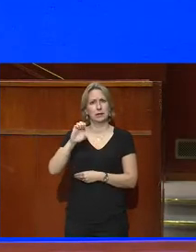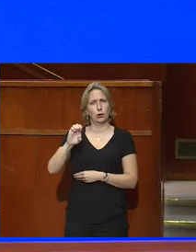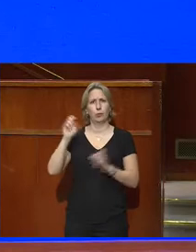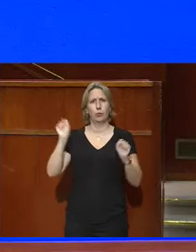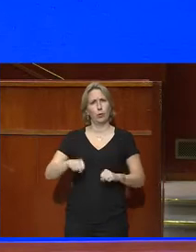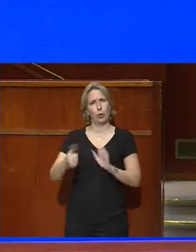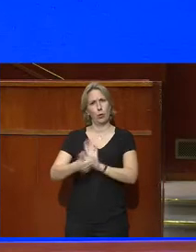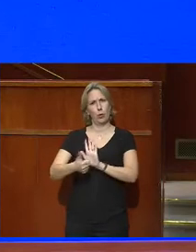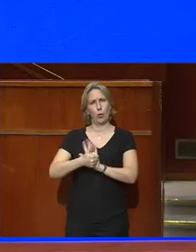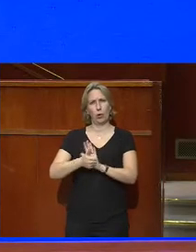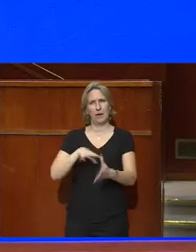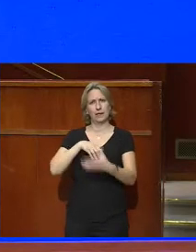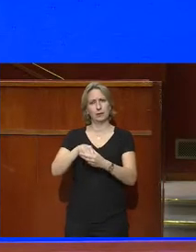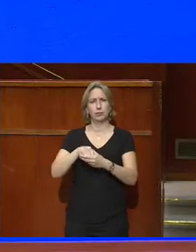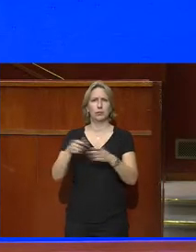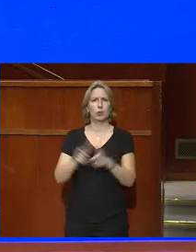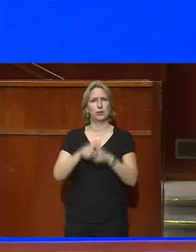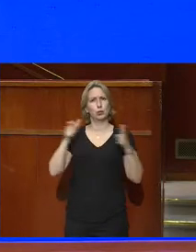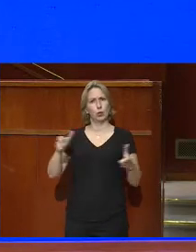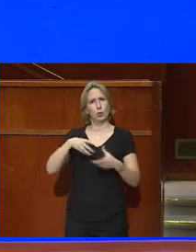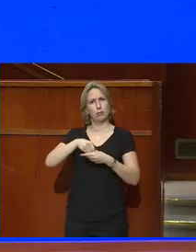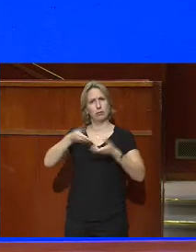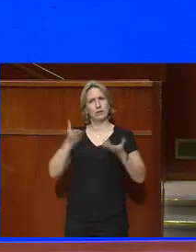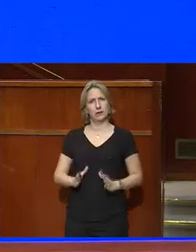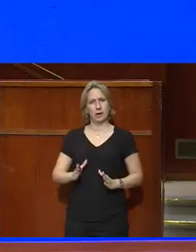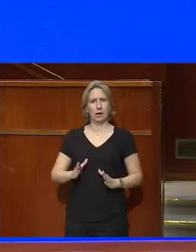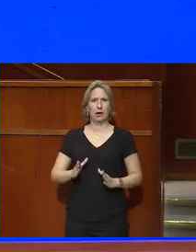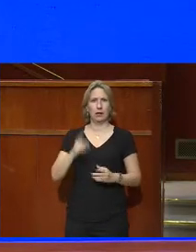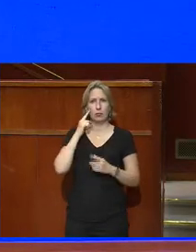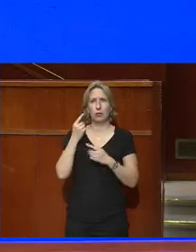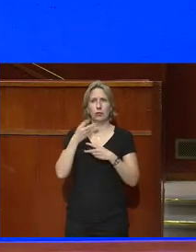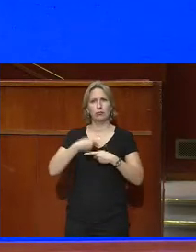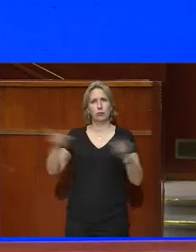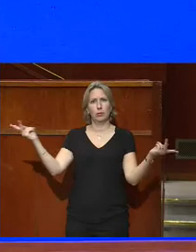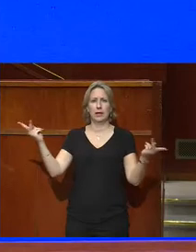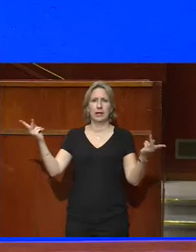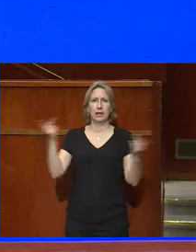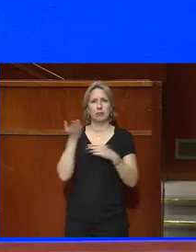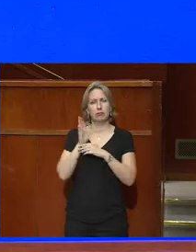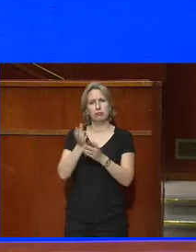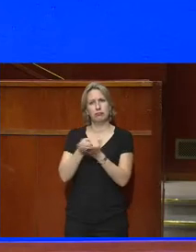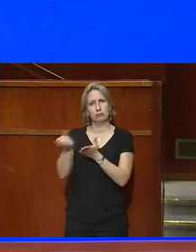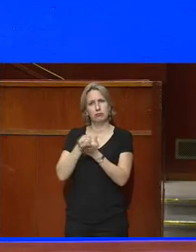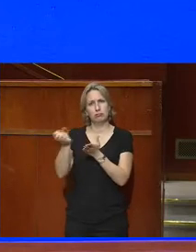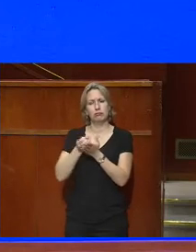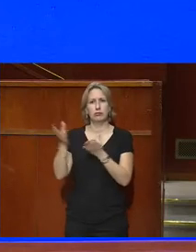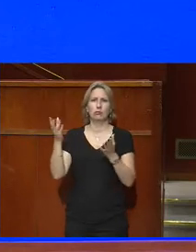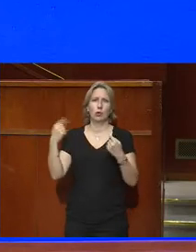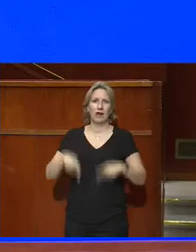son rôle constitutionnel d'éclairage des pouvoirs publics, gouvernement et parlement.